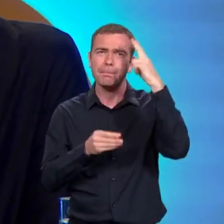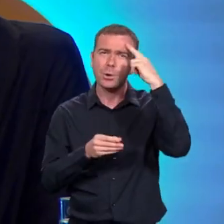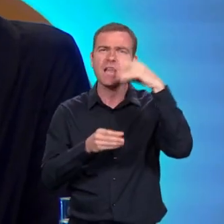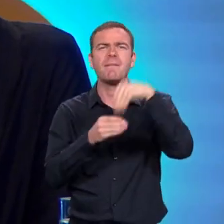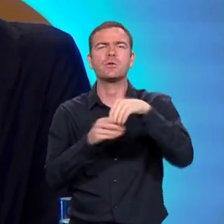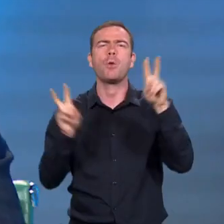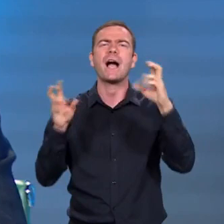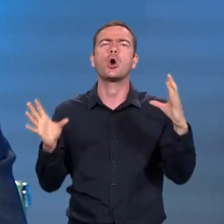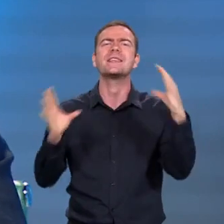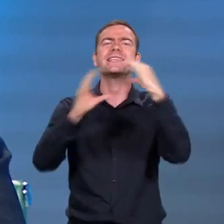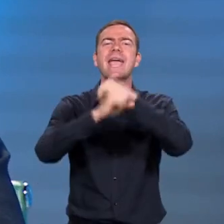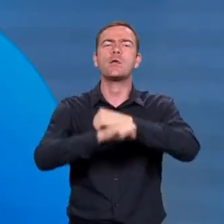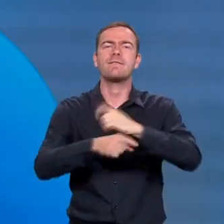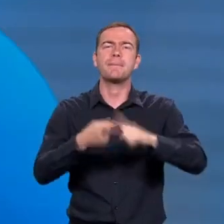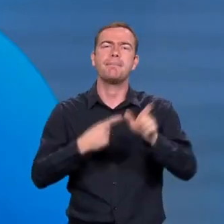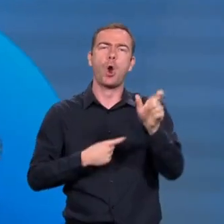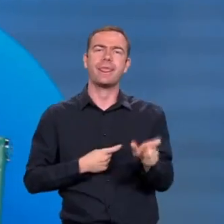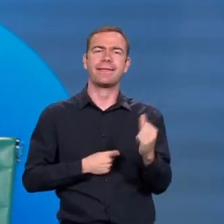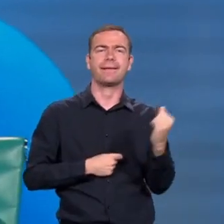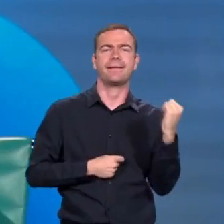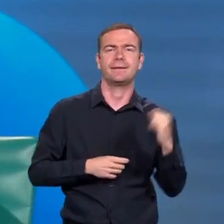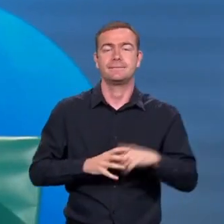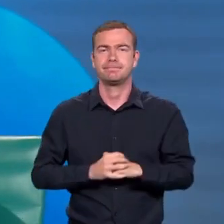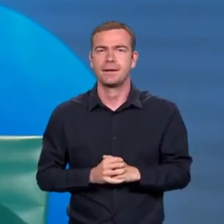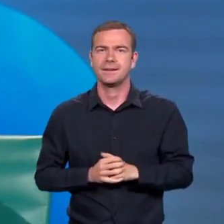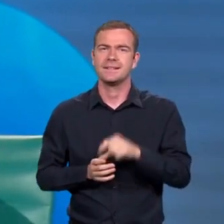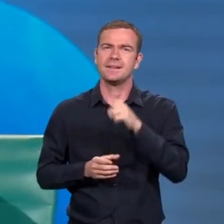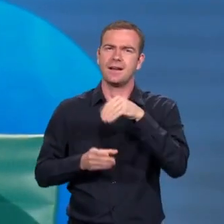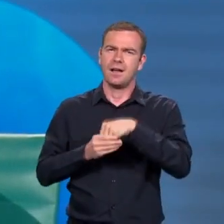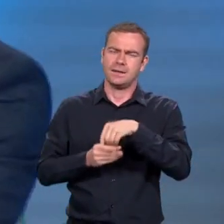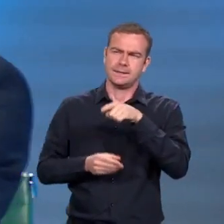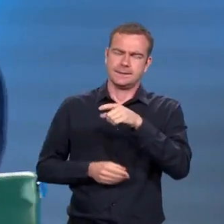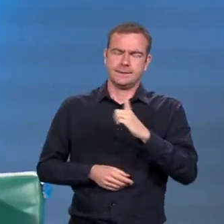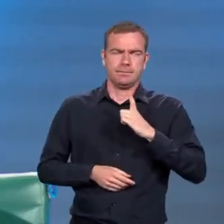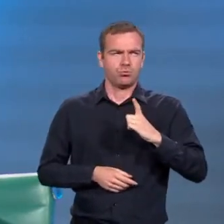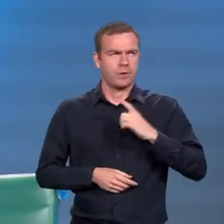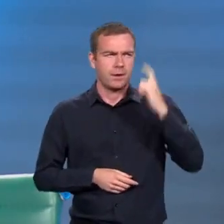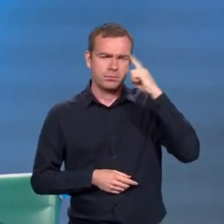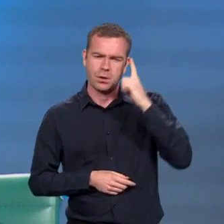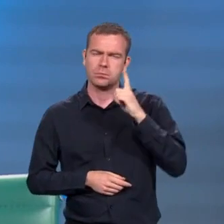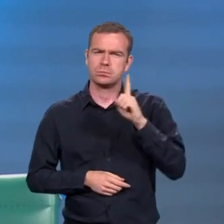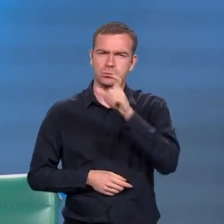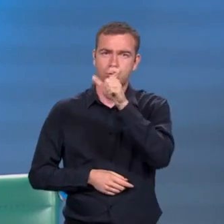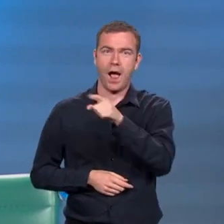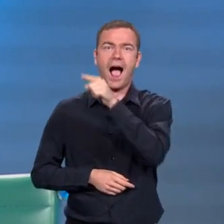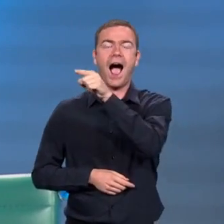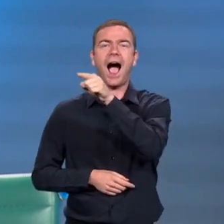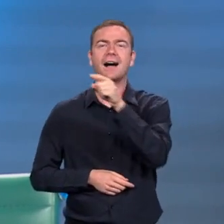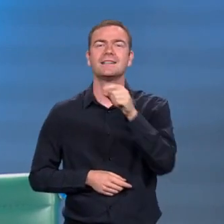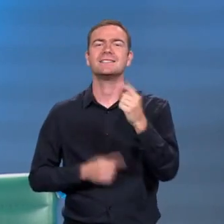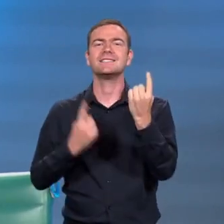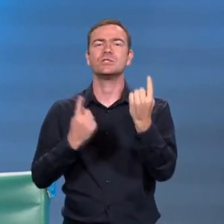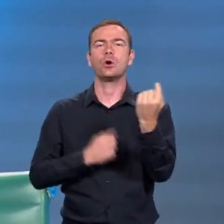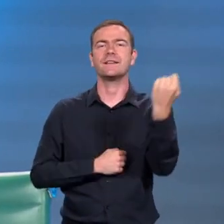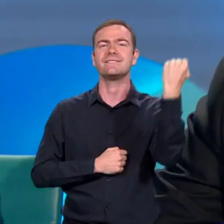stojí v pozadí a hádže tieň. Milenkina, mama je tieňová svokra. Počkať, počkať, počkať. Lenže stojí v pozadí